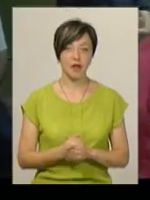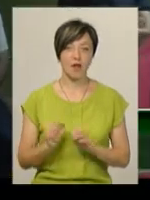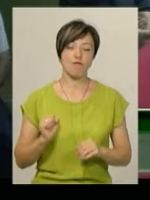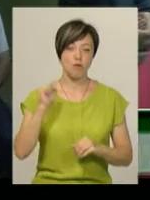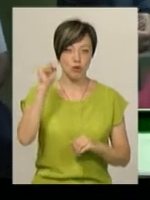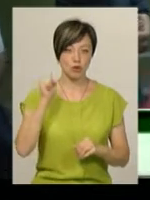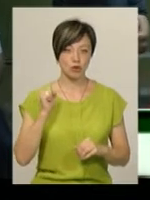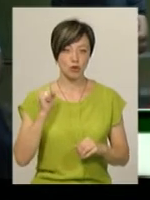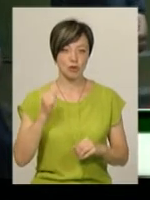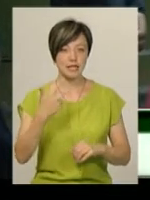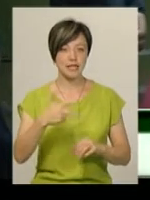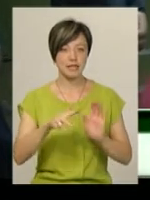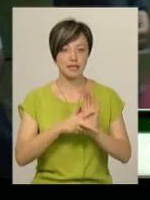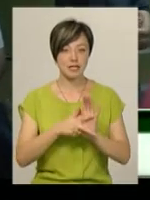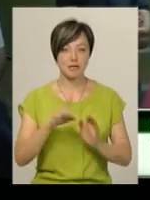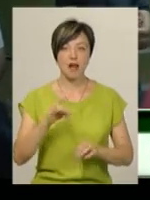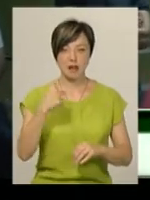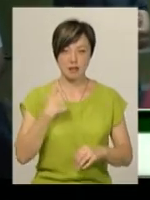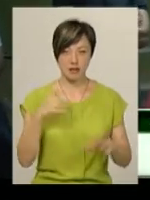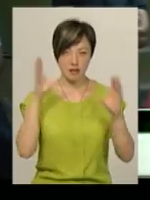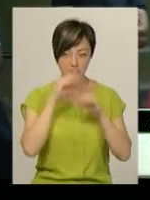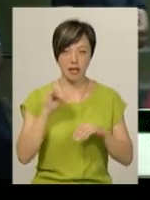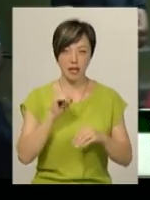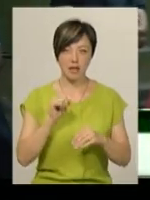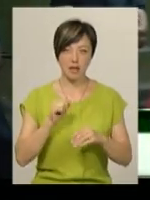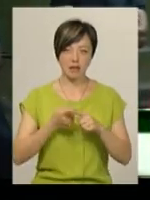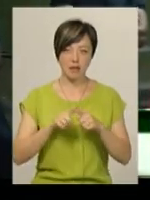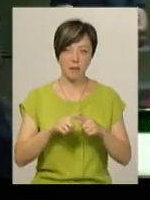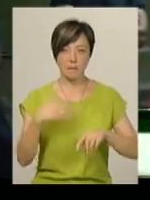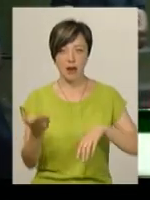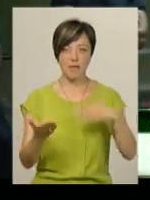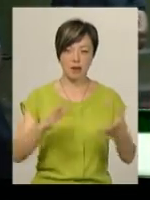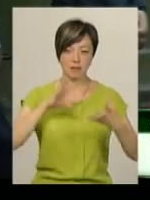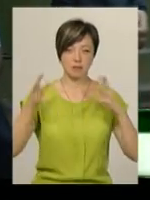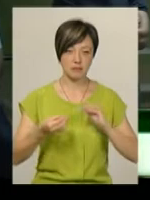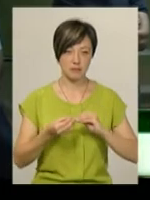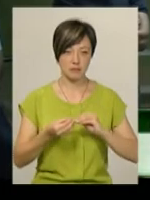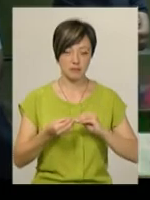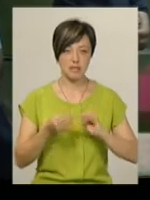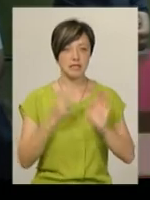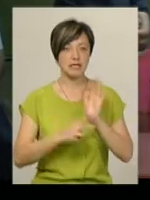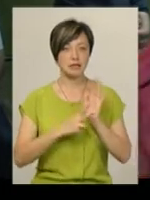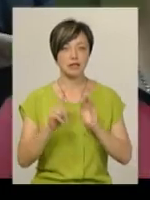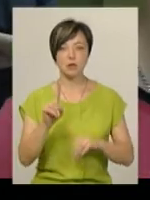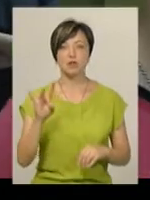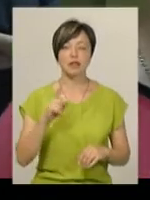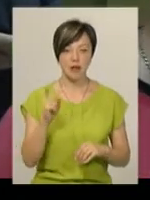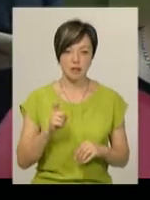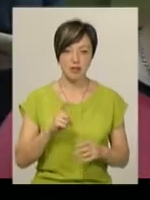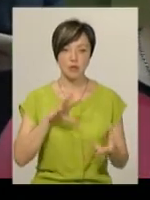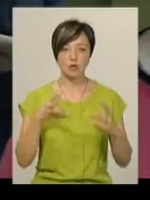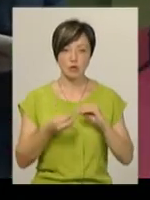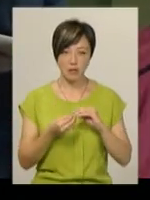Виповштовку 38 разів я толкнув, і в ривку права і ліва, сума загальна 71 разів. По